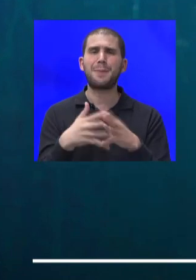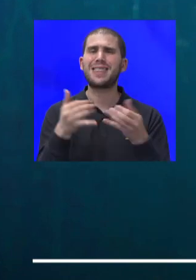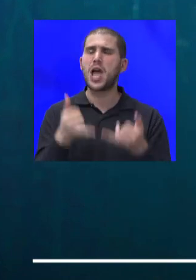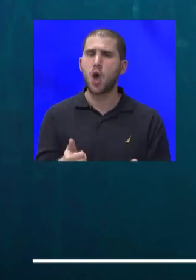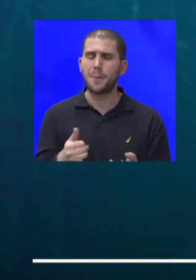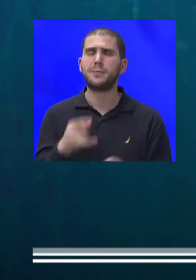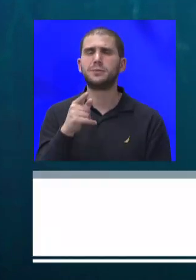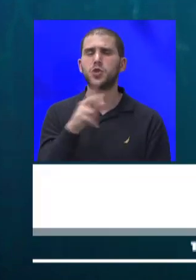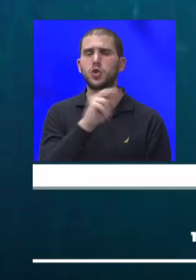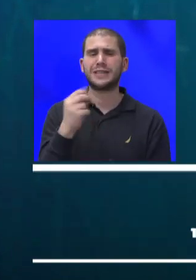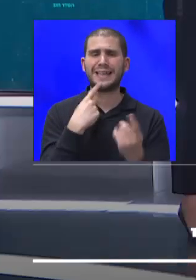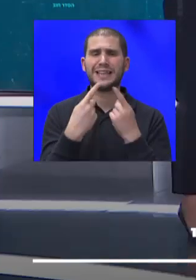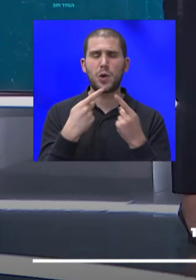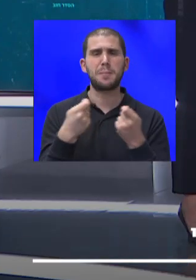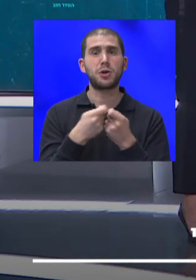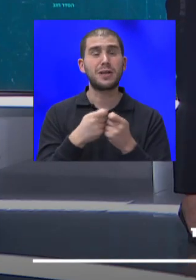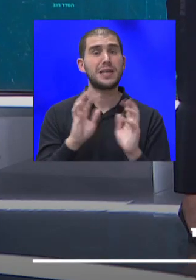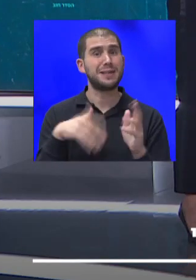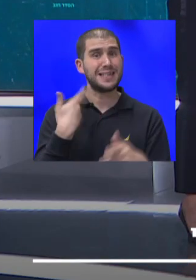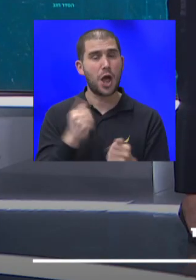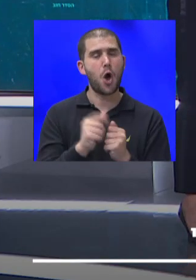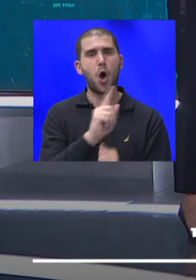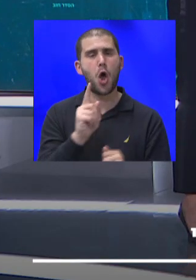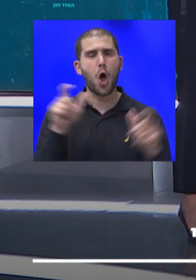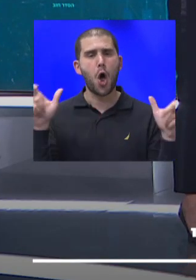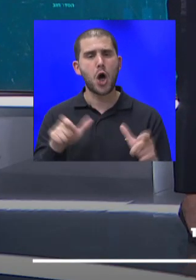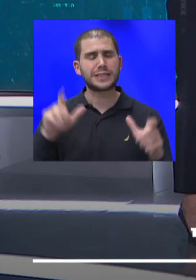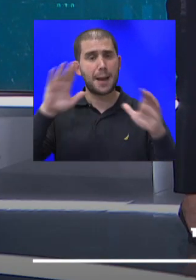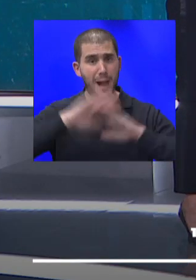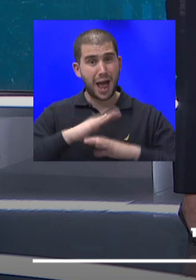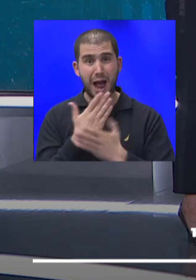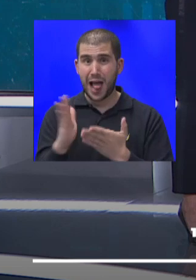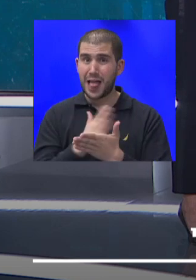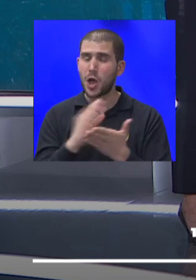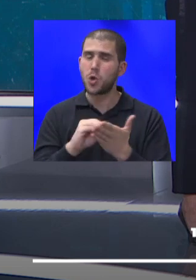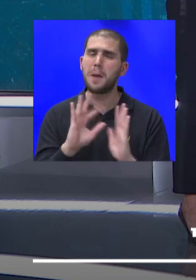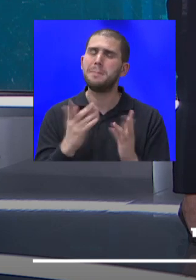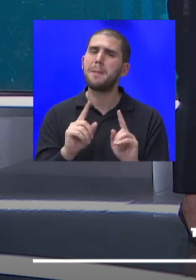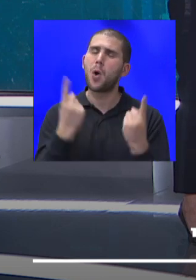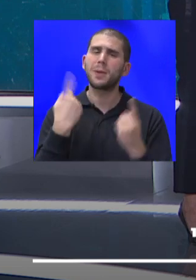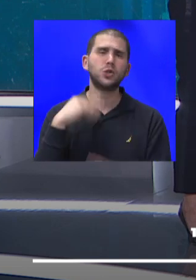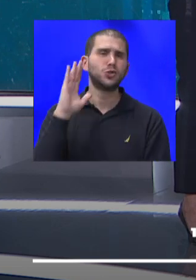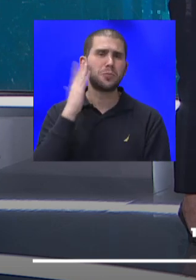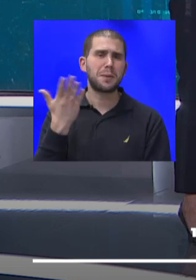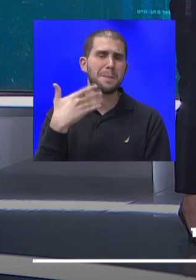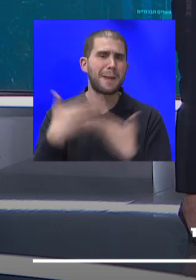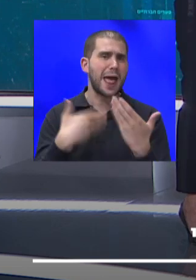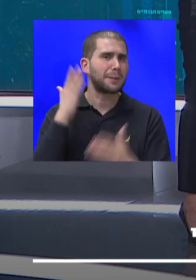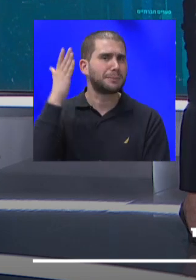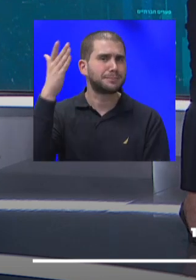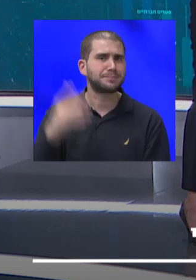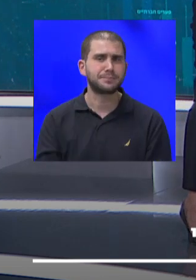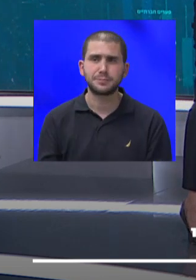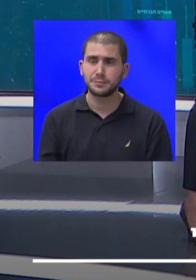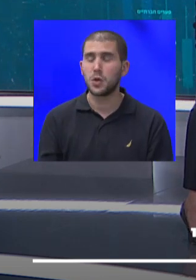בשאלה אם יהיה כאן או לא יהיה כאן עוצר ללי. החלטה אין, מה בכל זאת אנחנו שומעות משם על הצעדים הבאים? אז קודם כל נתניהו ממש